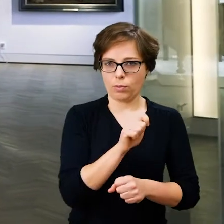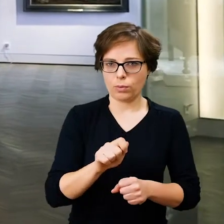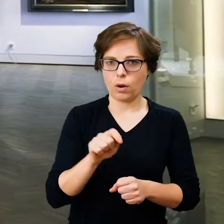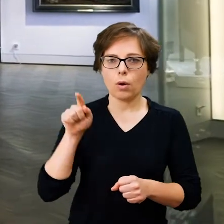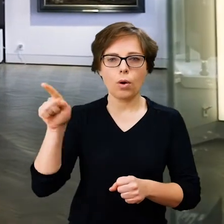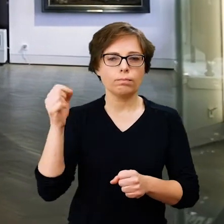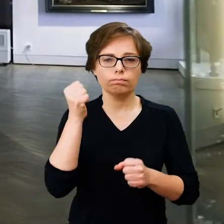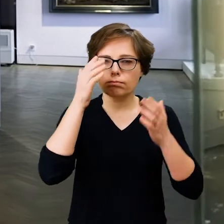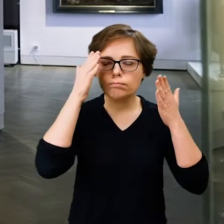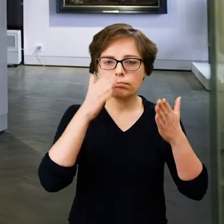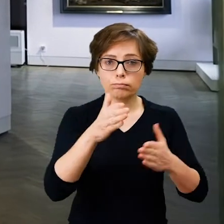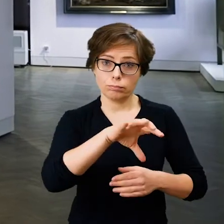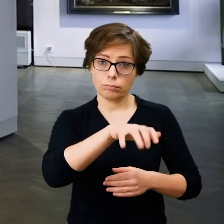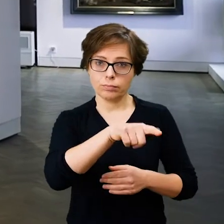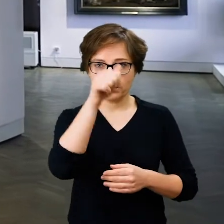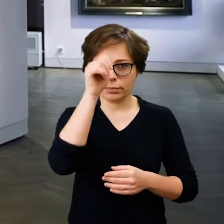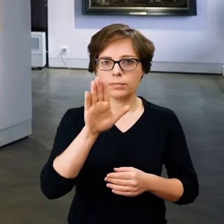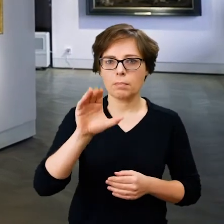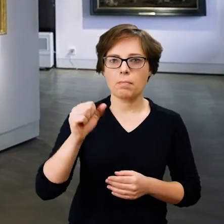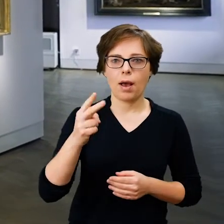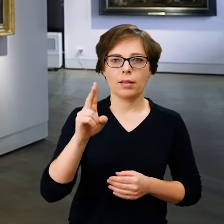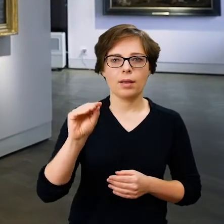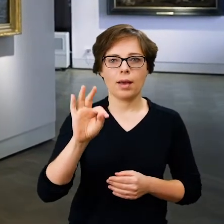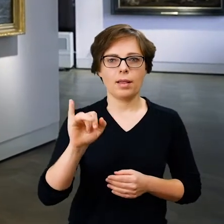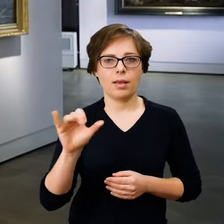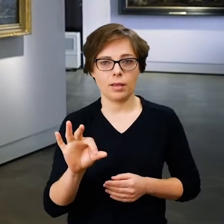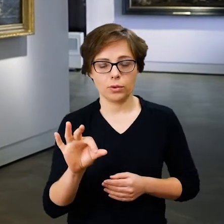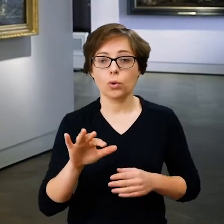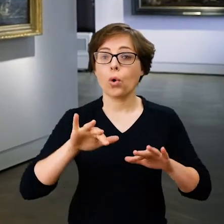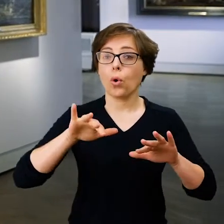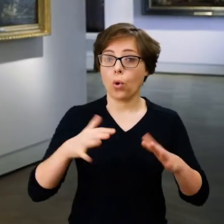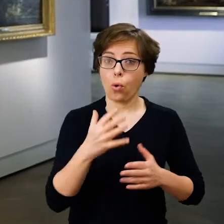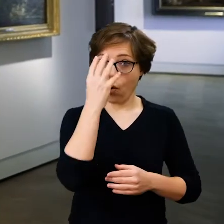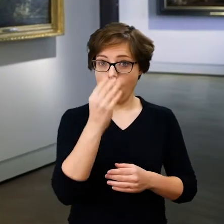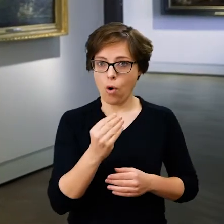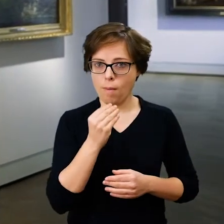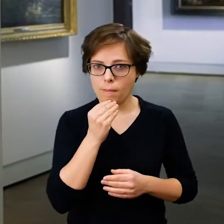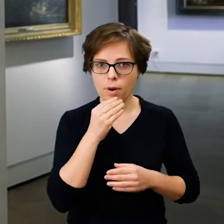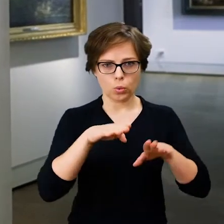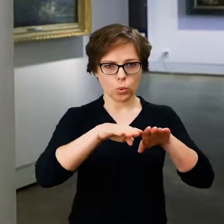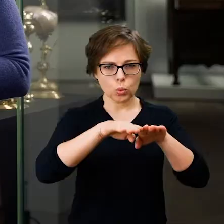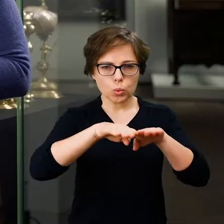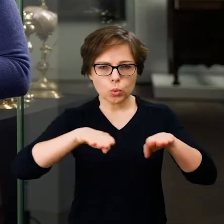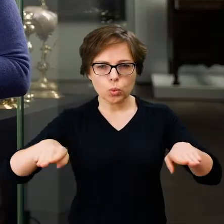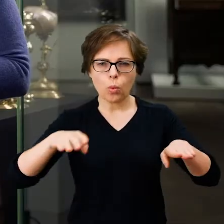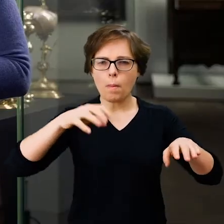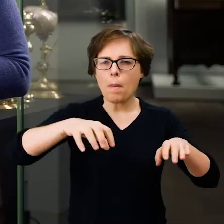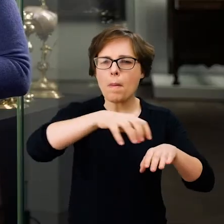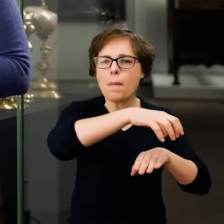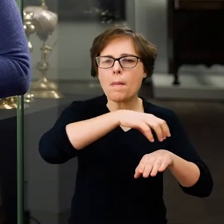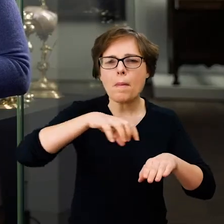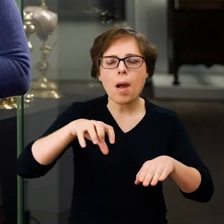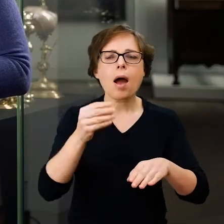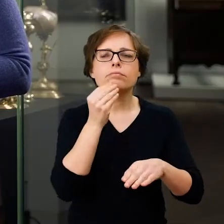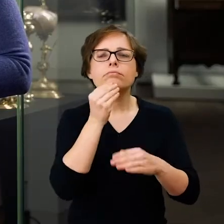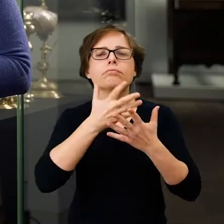Specjalizował się w gatunku tzw. banketjes, które ukazywały wystawnie zastawione stoły tuż po